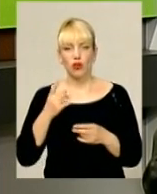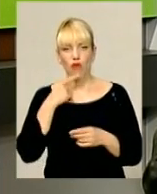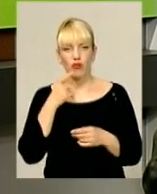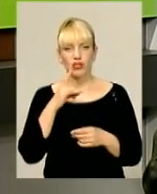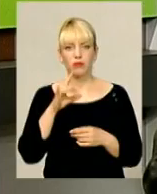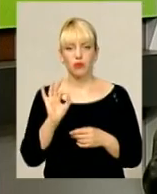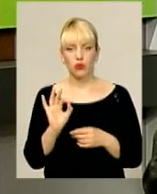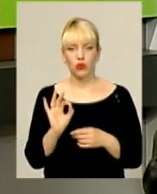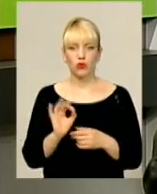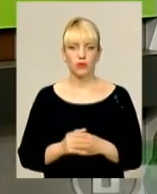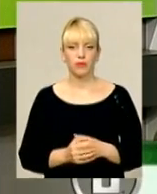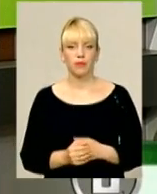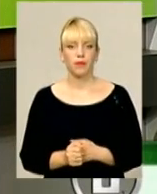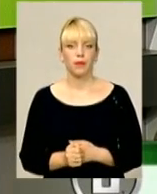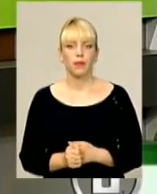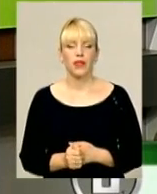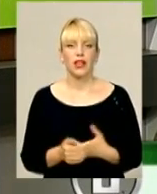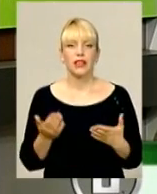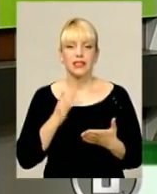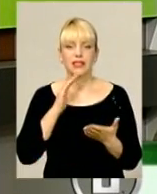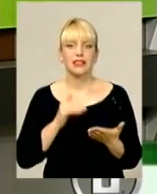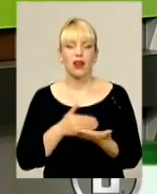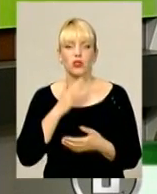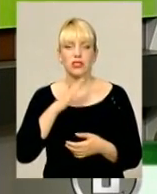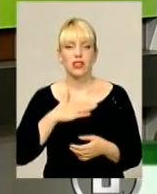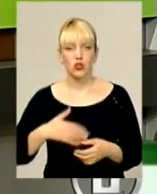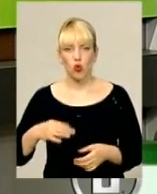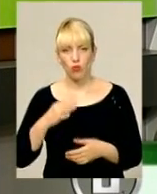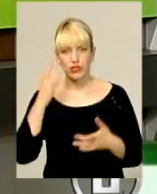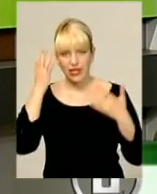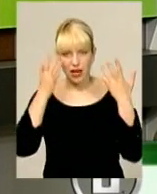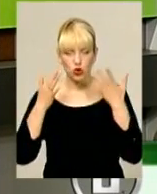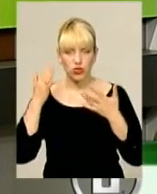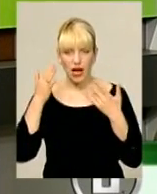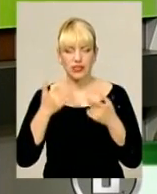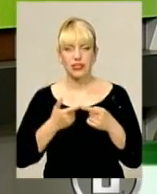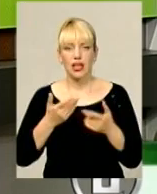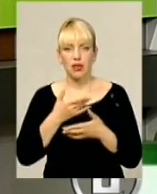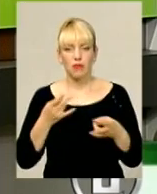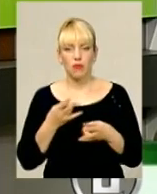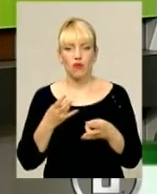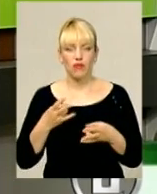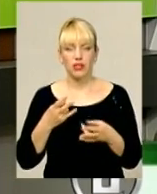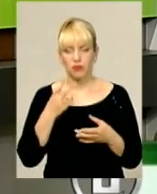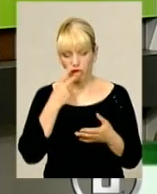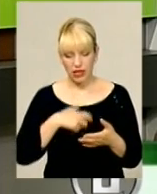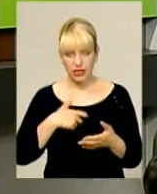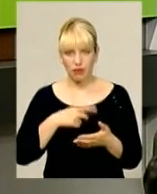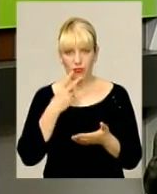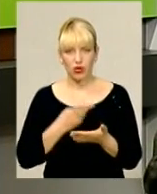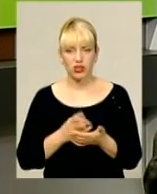більше про певні якості нашої області, асоціації. І тут, я думаю, ми повинні все позиціонувати як